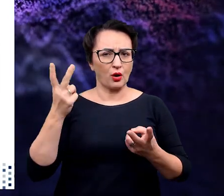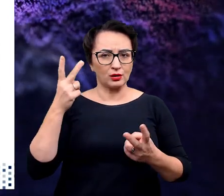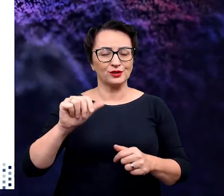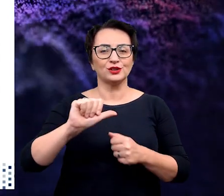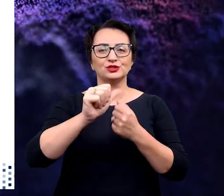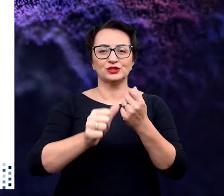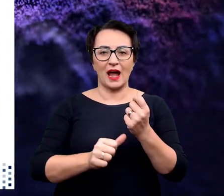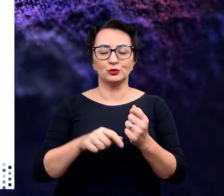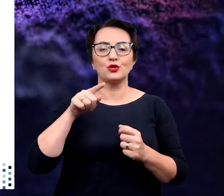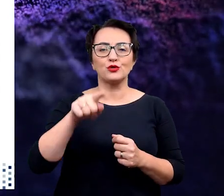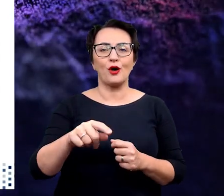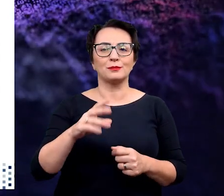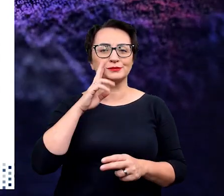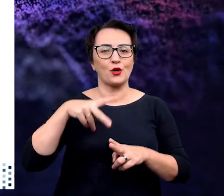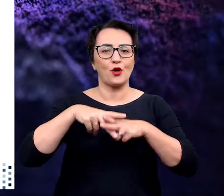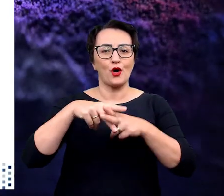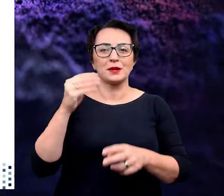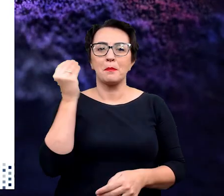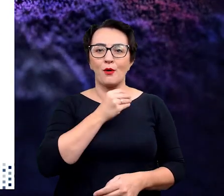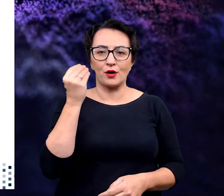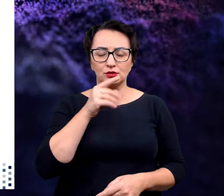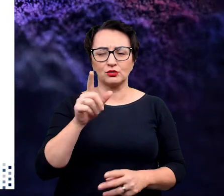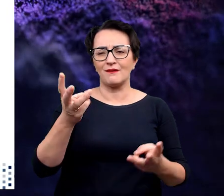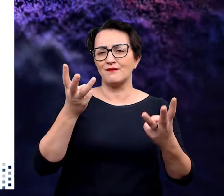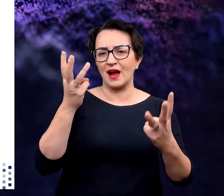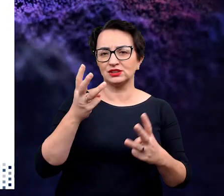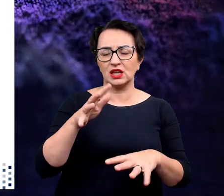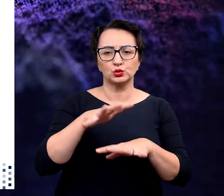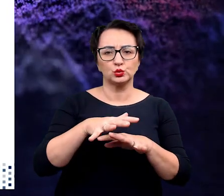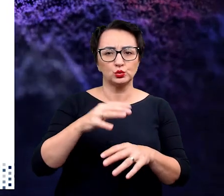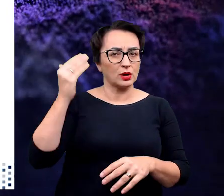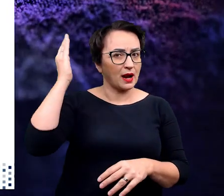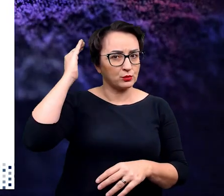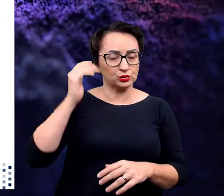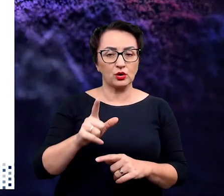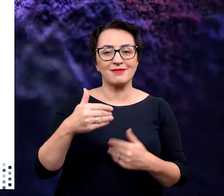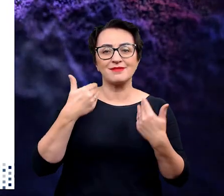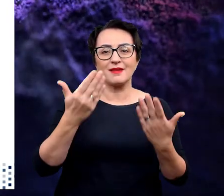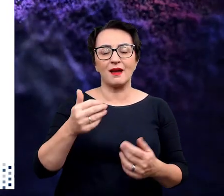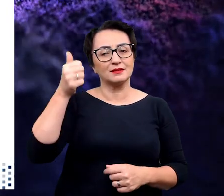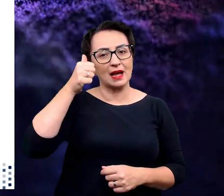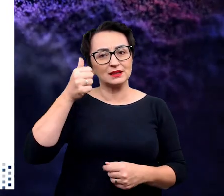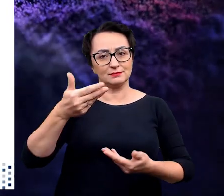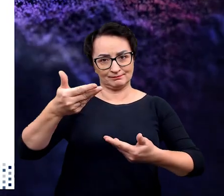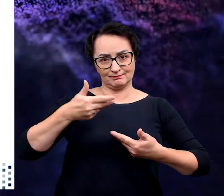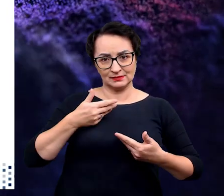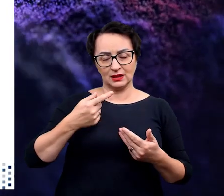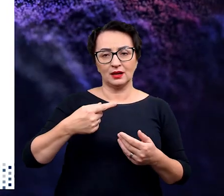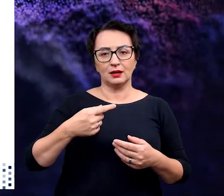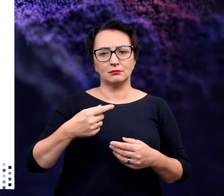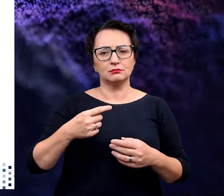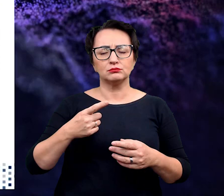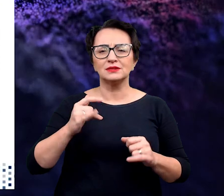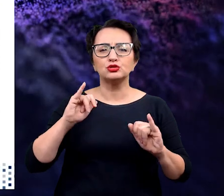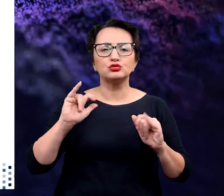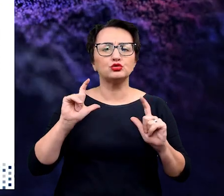dostał swoją nazwę od kształtu, który przypomina konika morskiego i jest niezwykle istotną strukturą, która definiuje to,